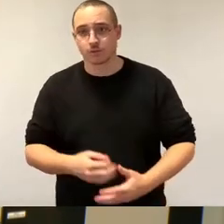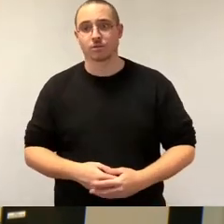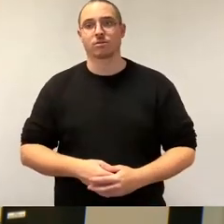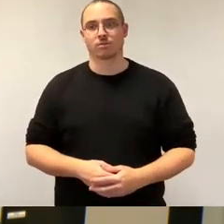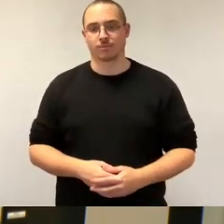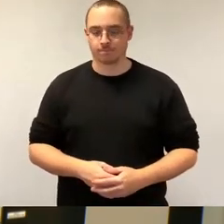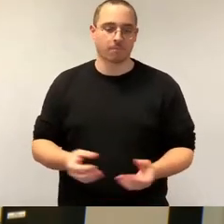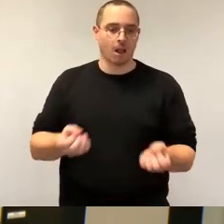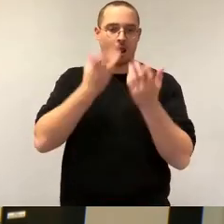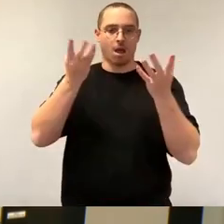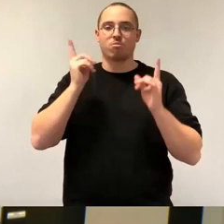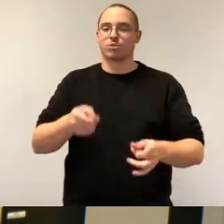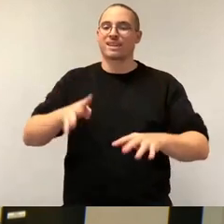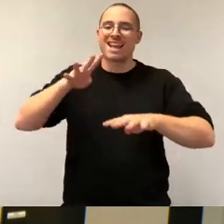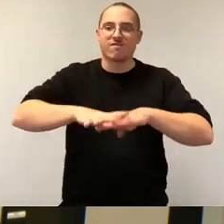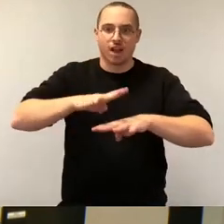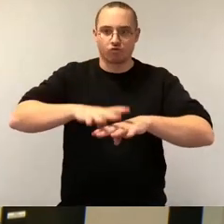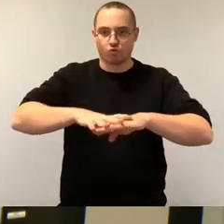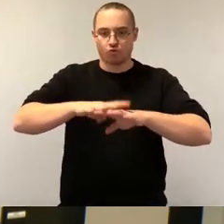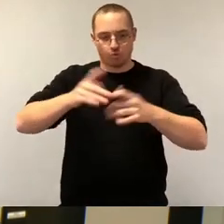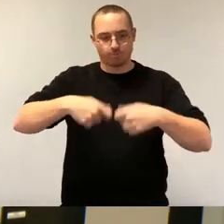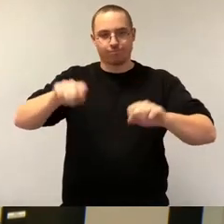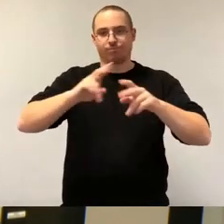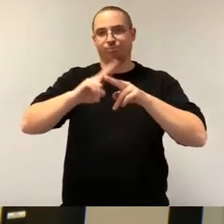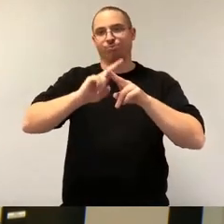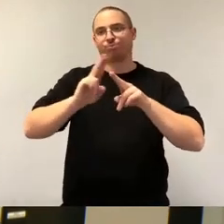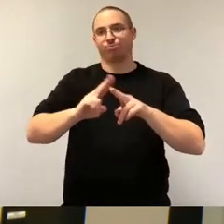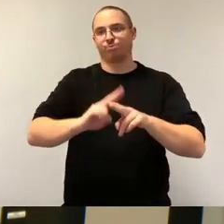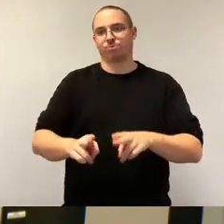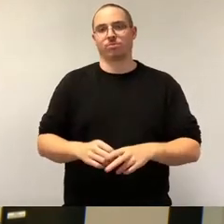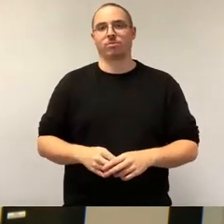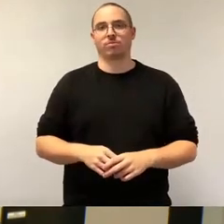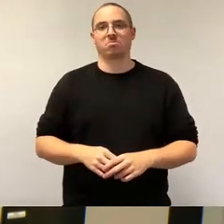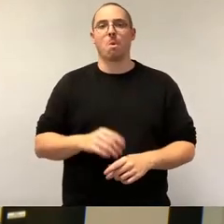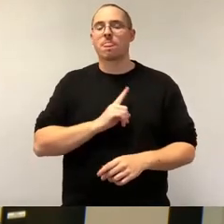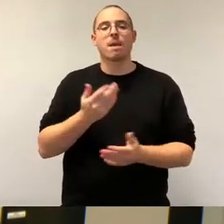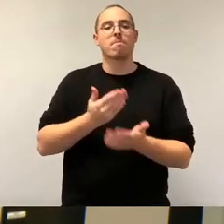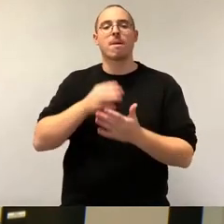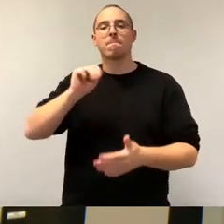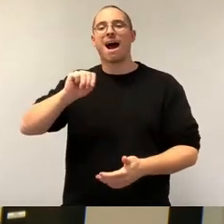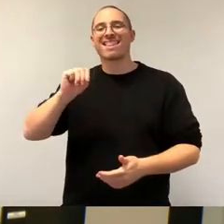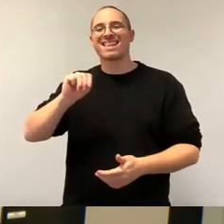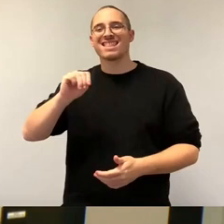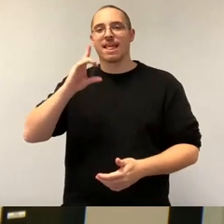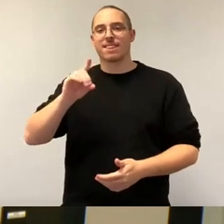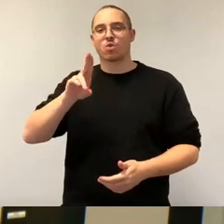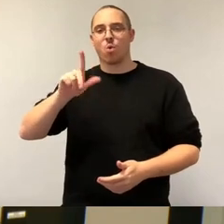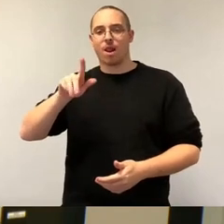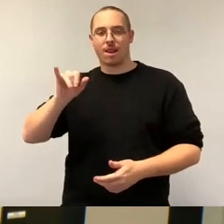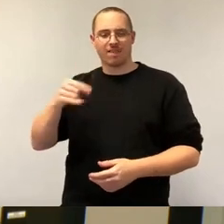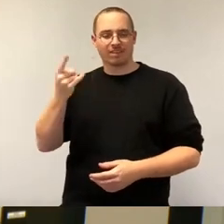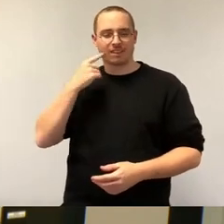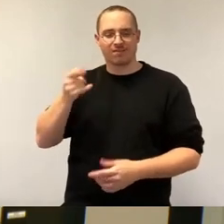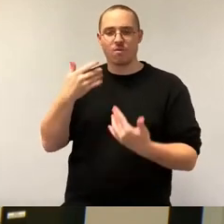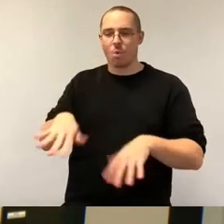Infrastruktur stecken und dass wir nicht weiter in die Martin-Dulig-Falle dappen, wo also sprich so viel Staus und alles Mögliche stattfindet, das